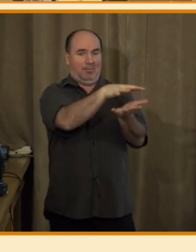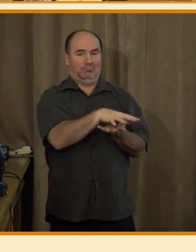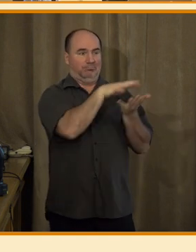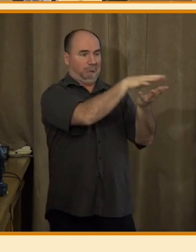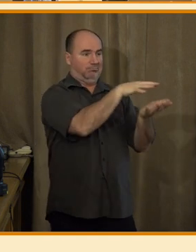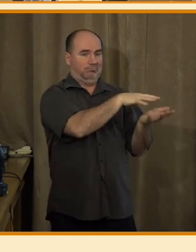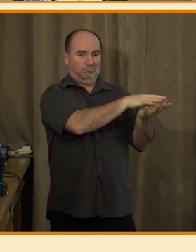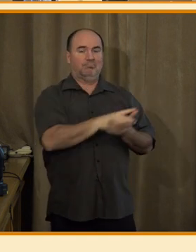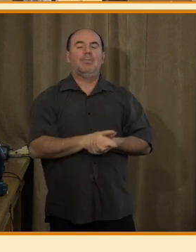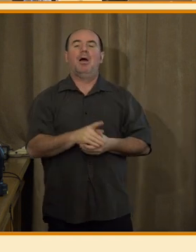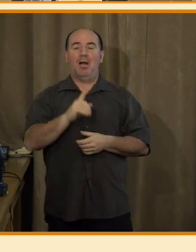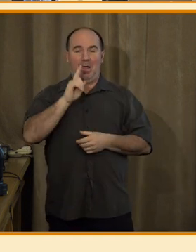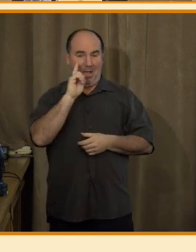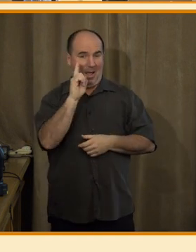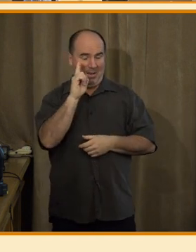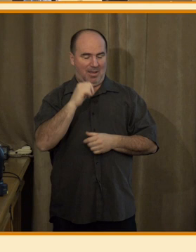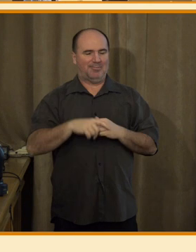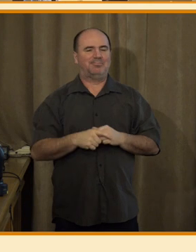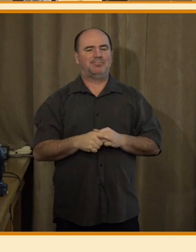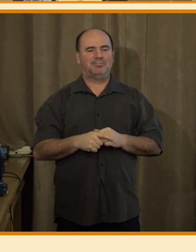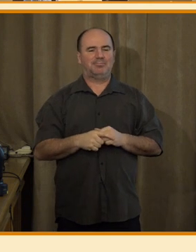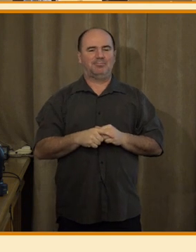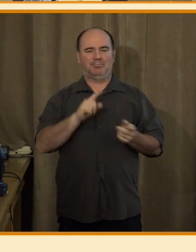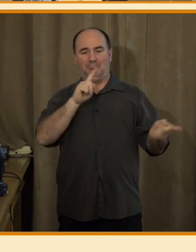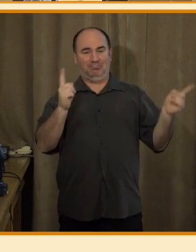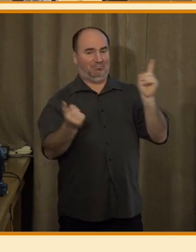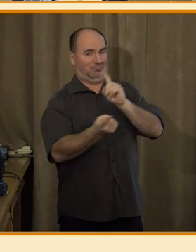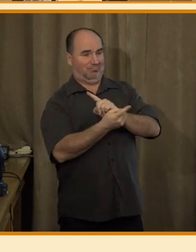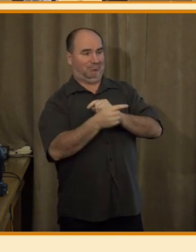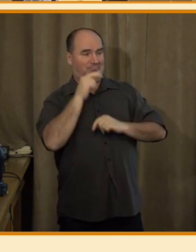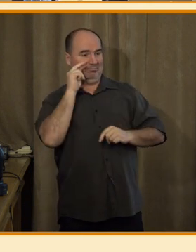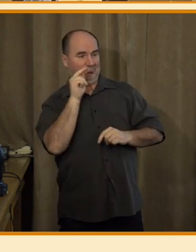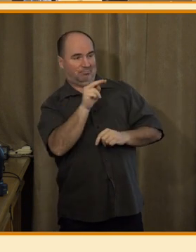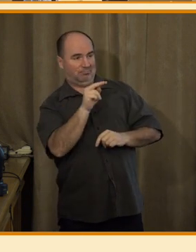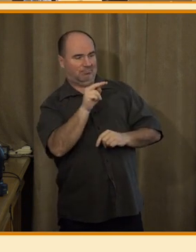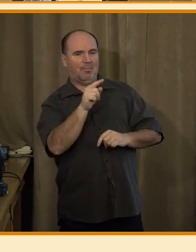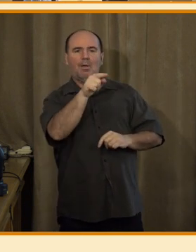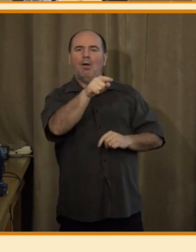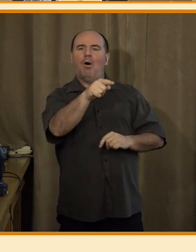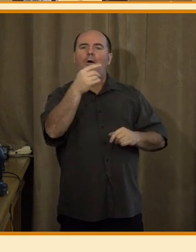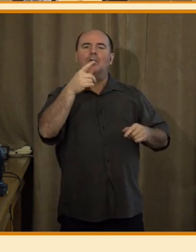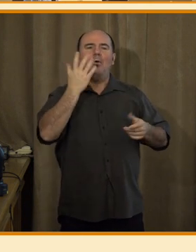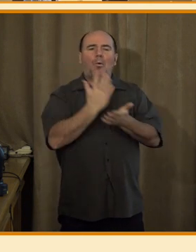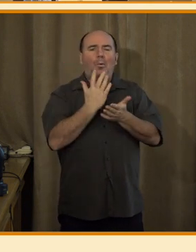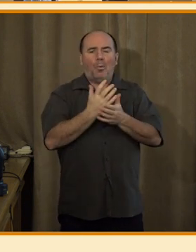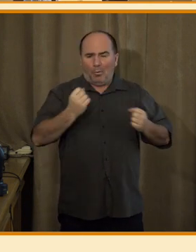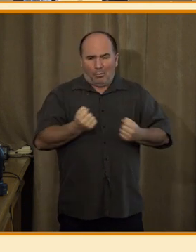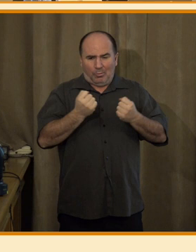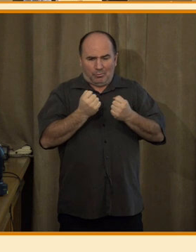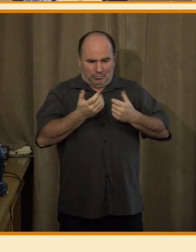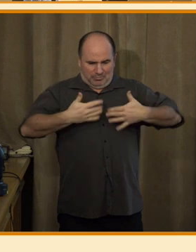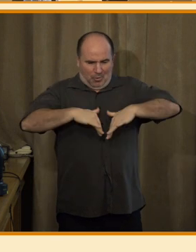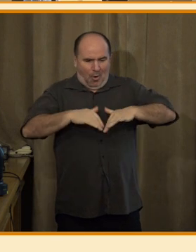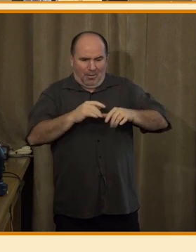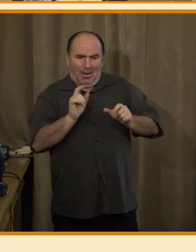přínosnější nebo relevantnější. Ale na druhou stranu také můžete snižovat míru jejich informační autonomie, protože se k ním